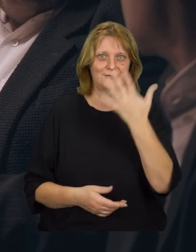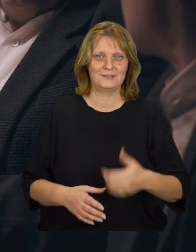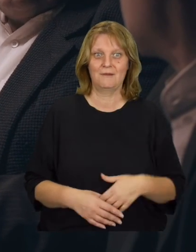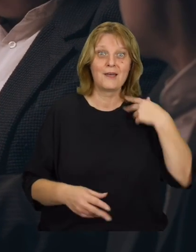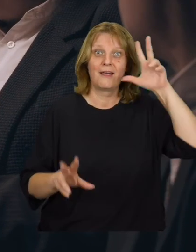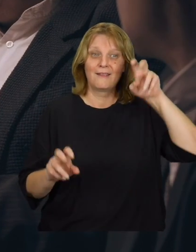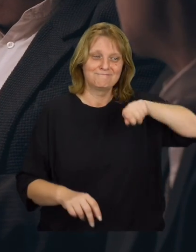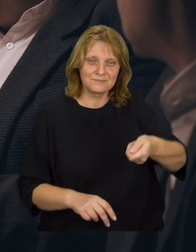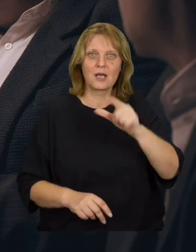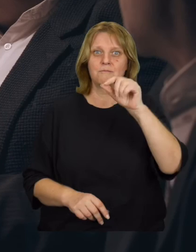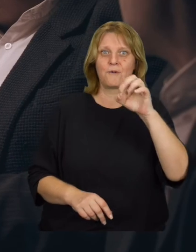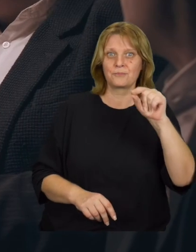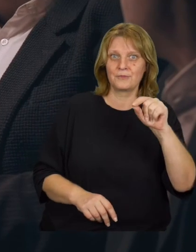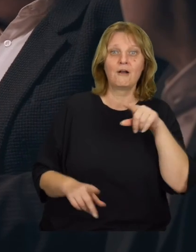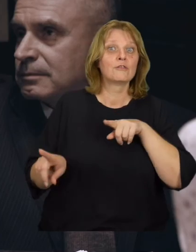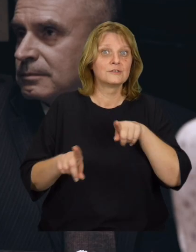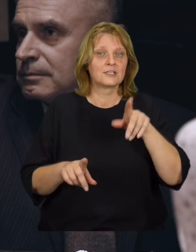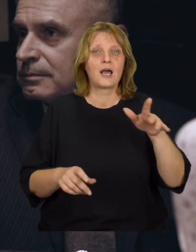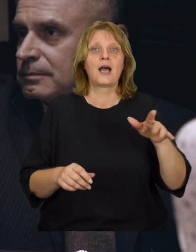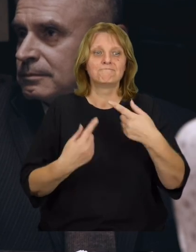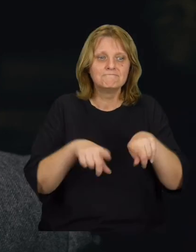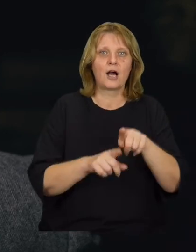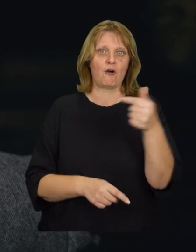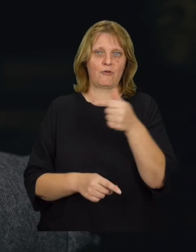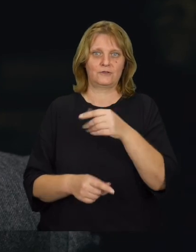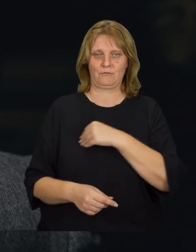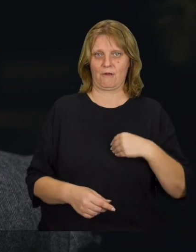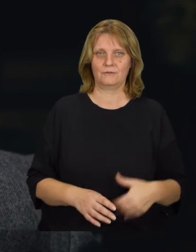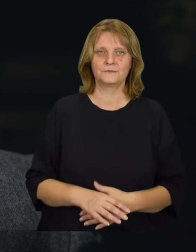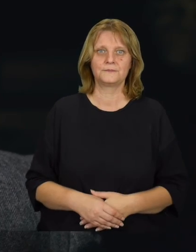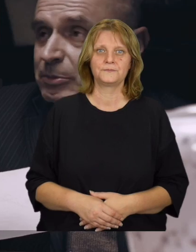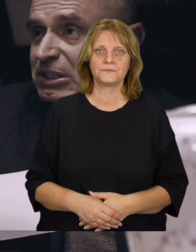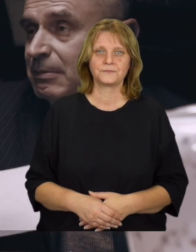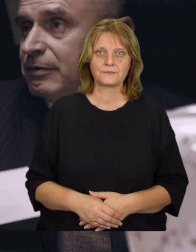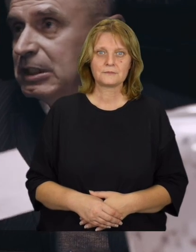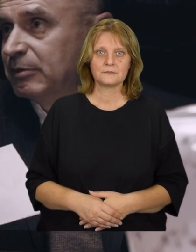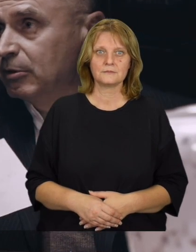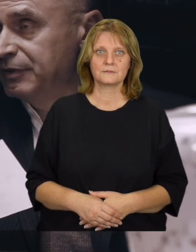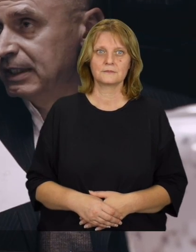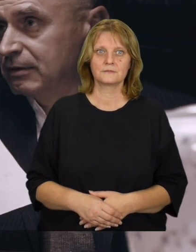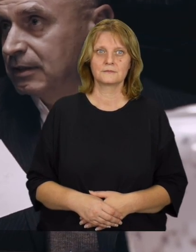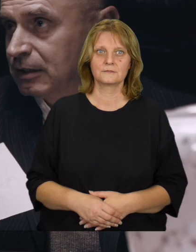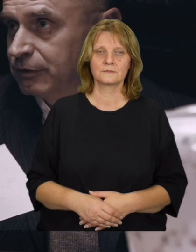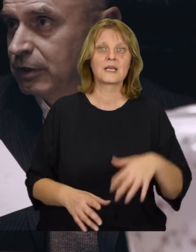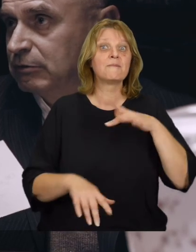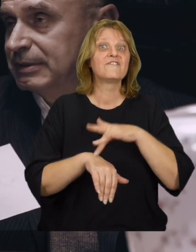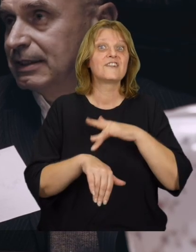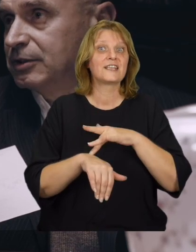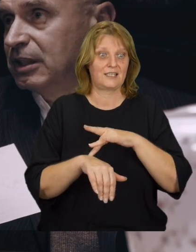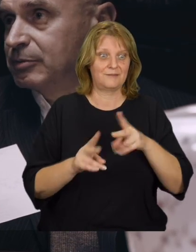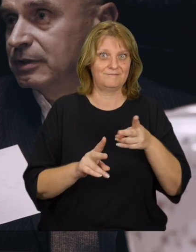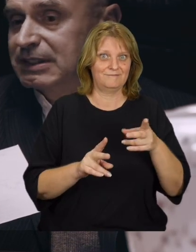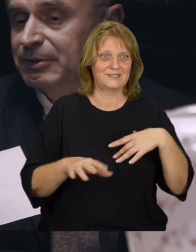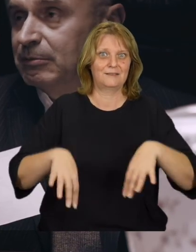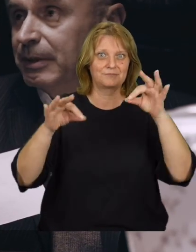Nazywamy ich popami pełniącymi obowiązki Polaków. Mamy przez to wyniki doborów jednego z okręgów. Chłopów